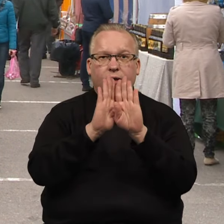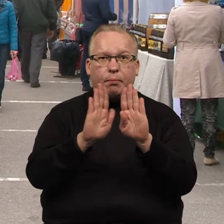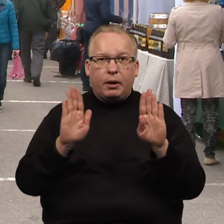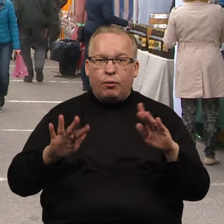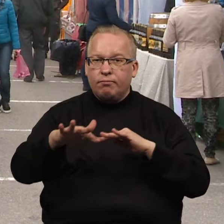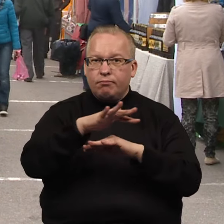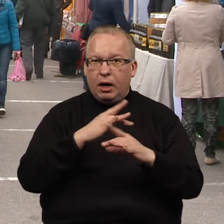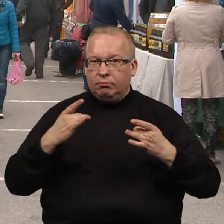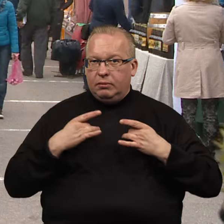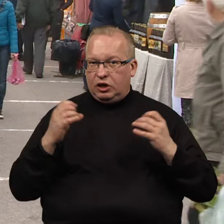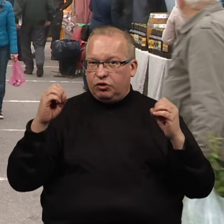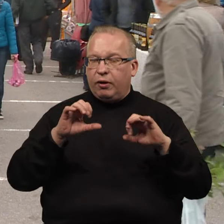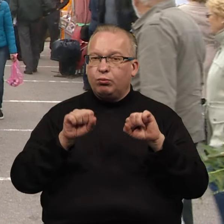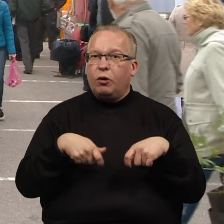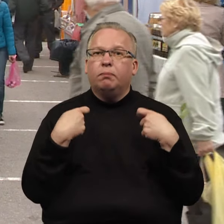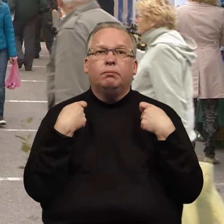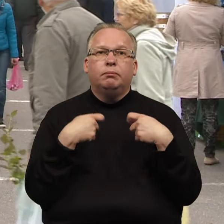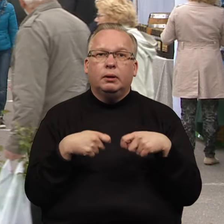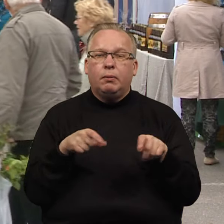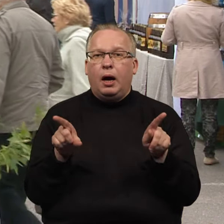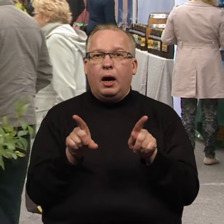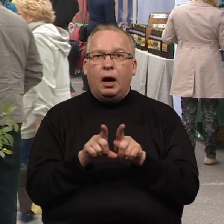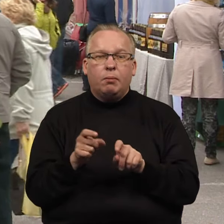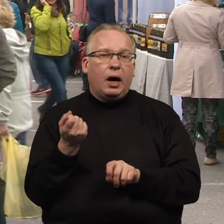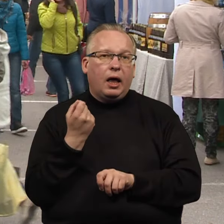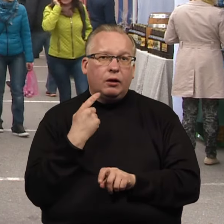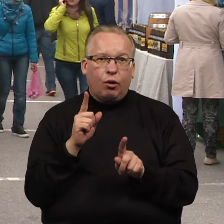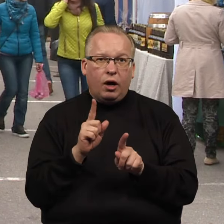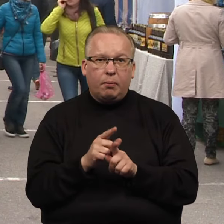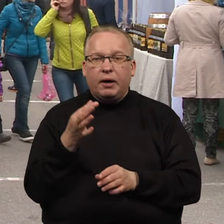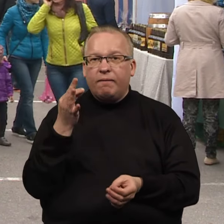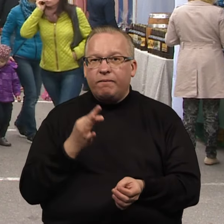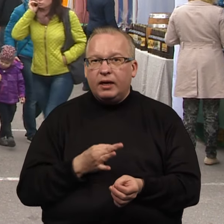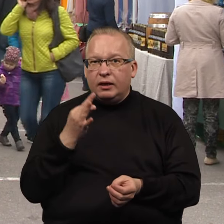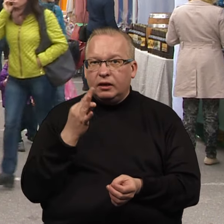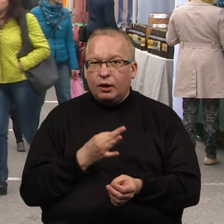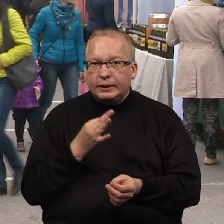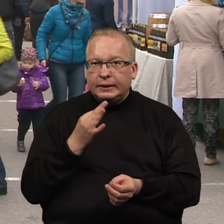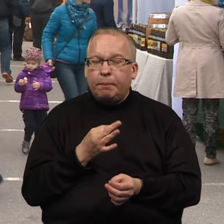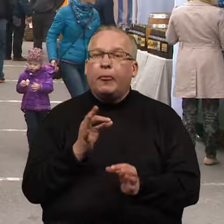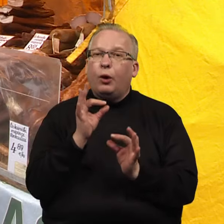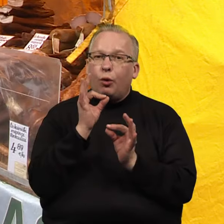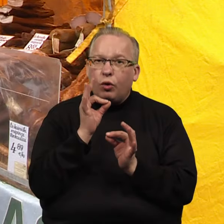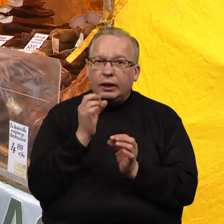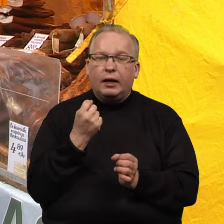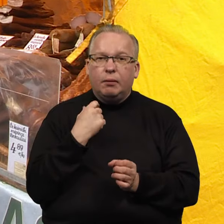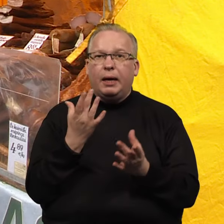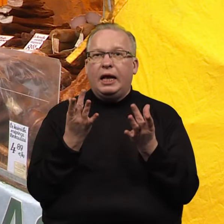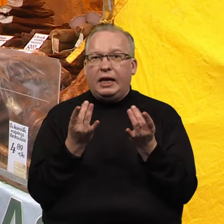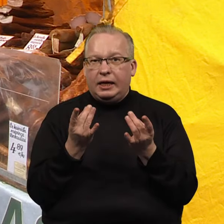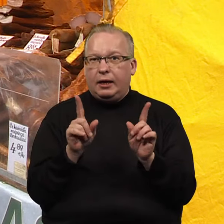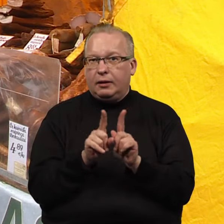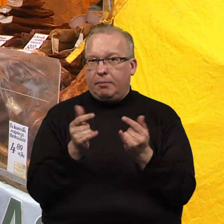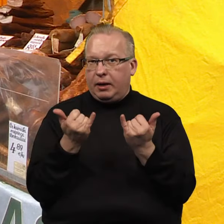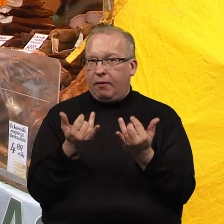masiniuose renginiuose bus galima prekiauti tokiais alkoholiniais gėrimais kaip vynas, slipni alkoholiniai kokteiliai ir lykeriai, šiuo